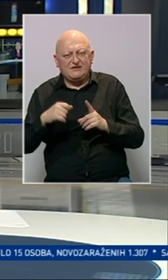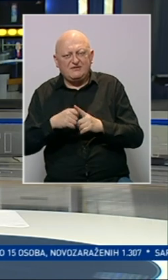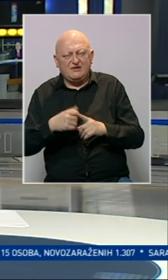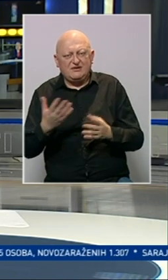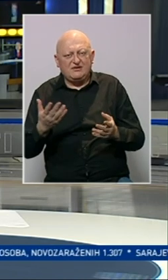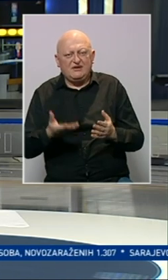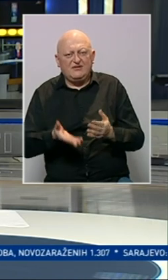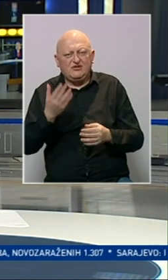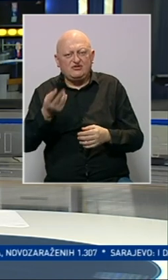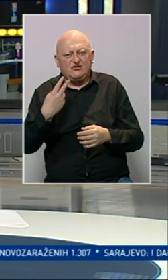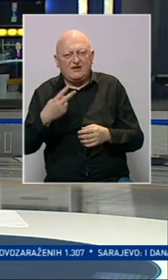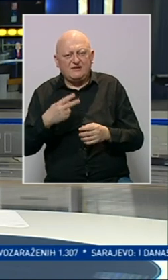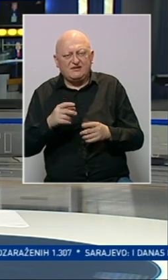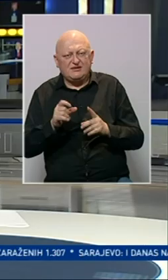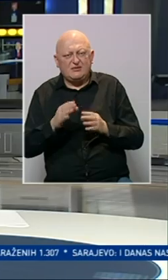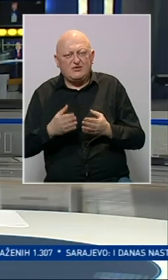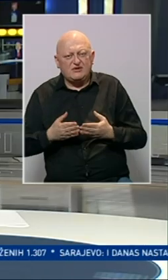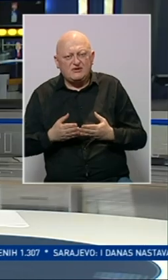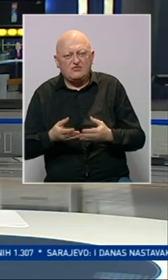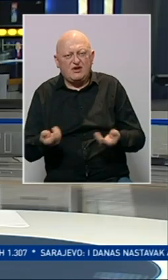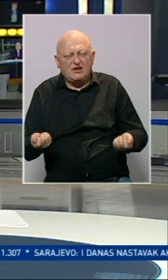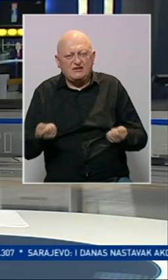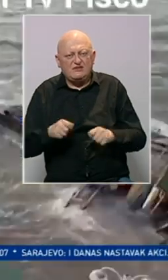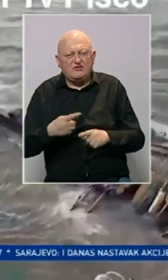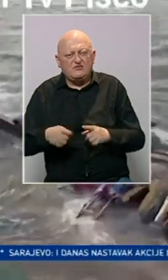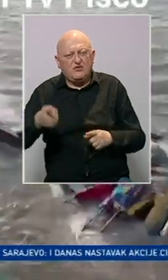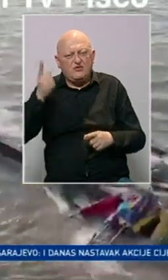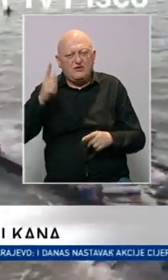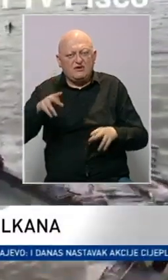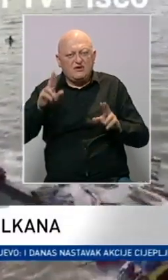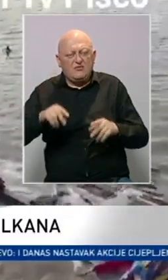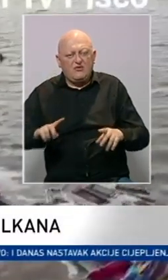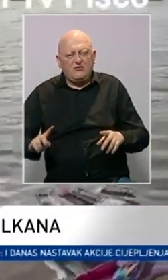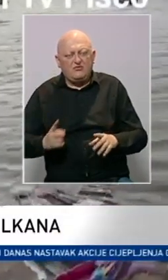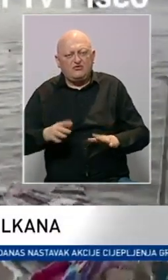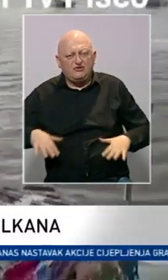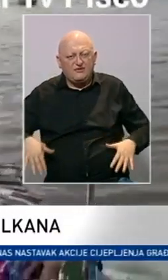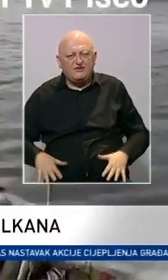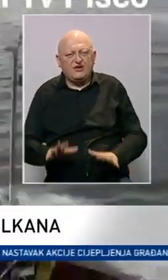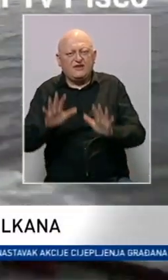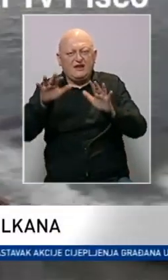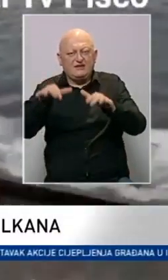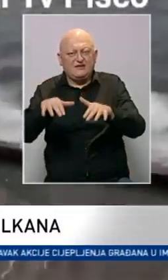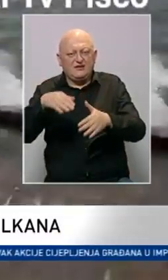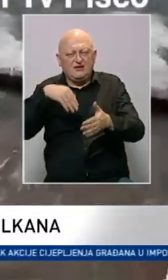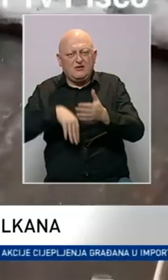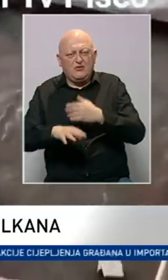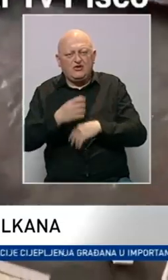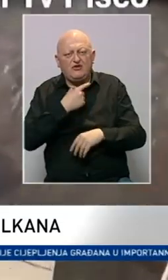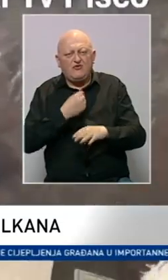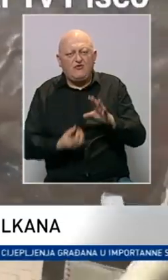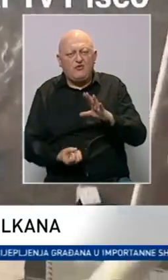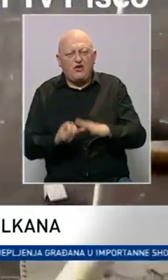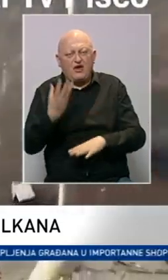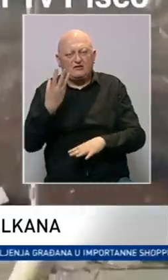Južnom Pacifiku. Više od 20 peruanskih luka je zatvoreno zbog upozorenja na moguće visoke talase. Podvodni